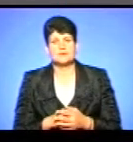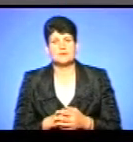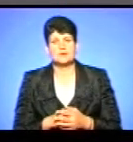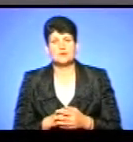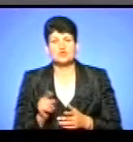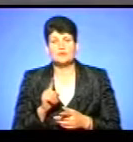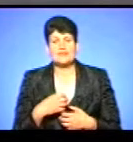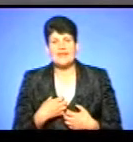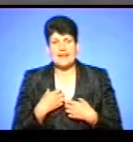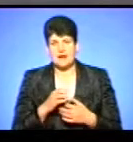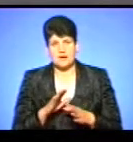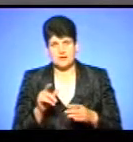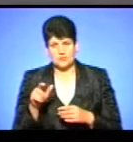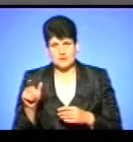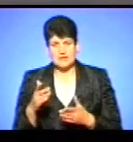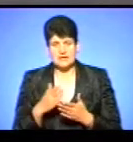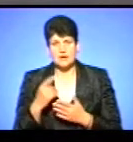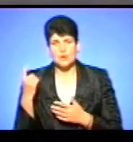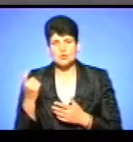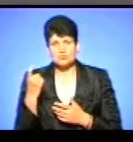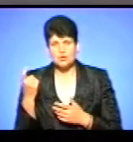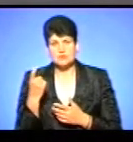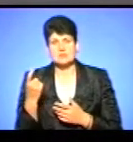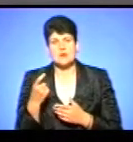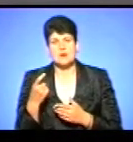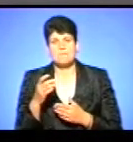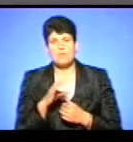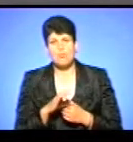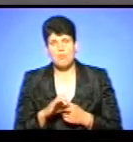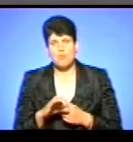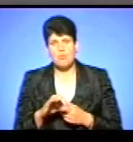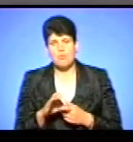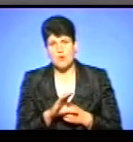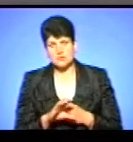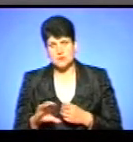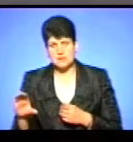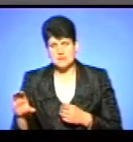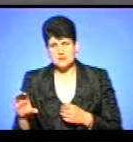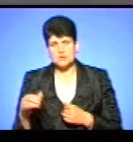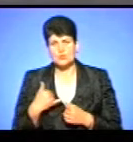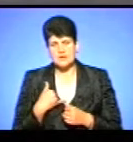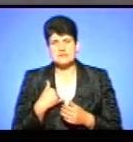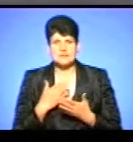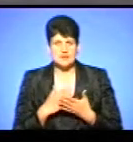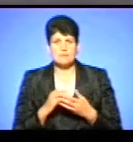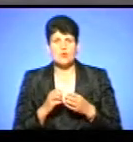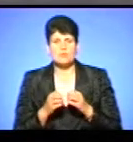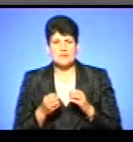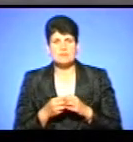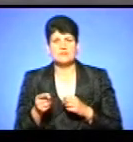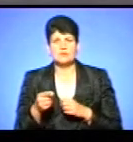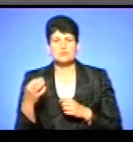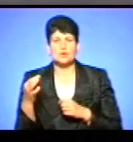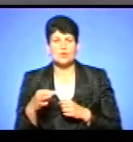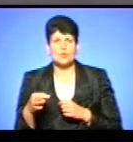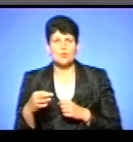сильно налякати людей, це є просто господарська побутова каналізація. Якщо навіть вона... Бо в нас ще є багато проблем, є Тернопільської області,